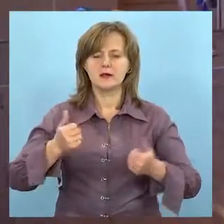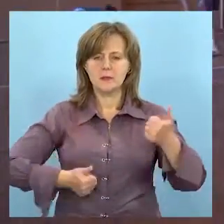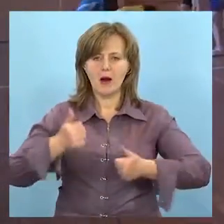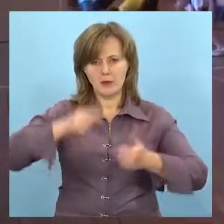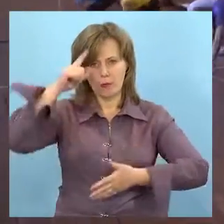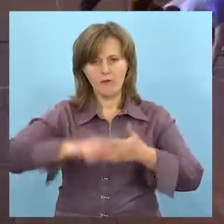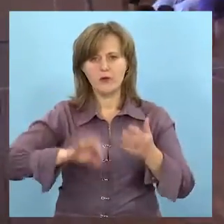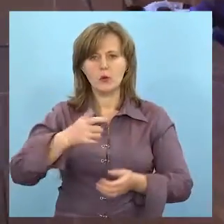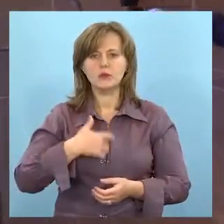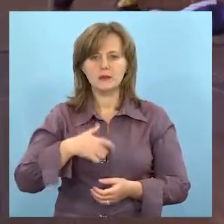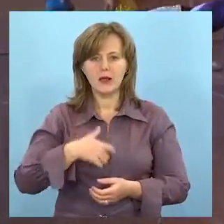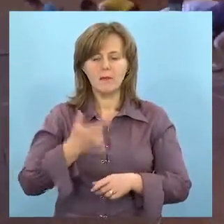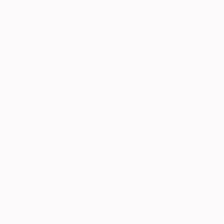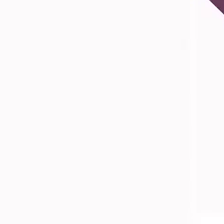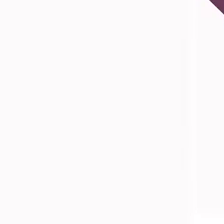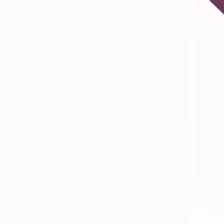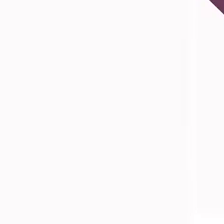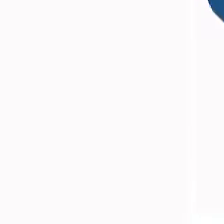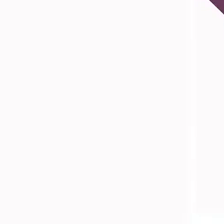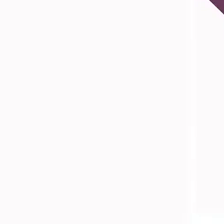фінальних змагань «Повір у себе».